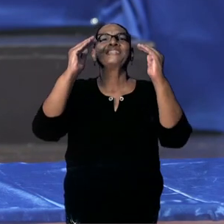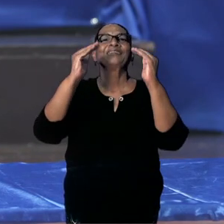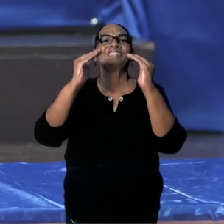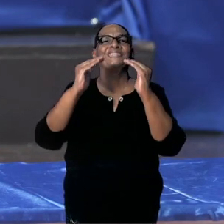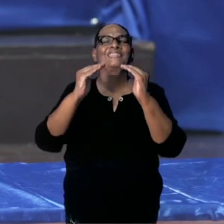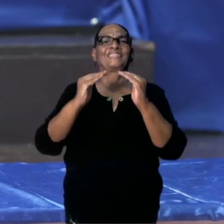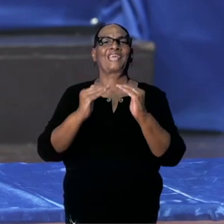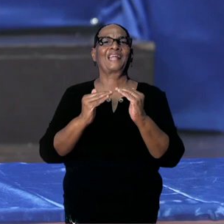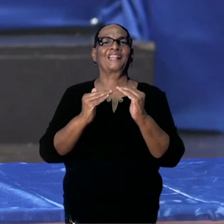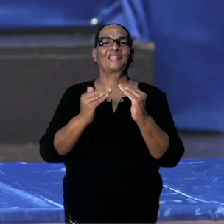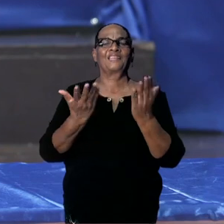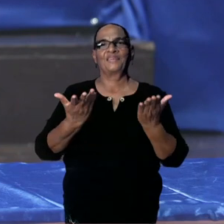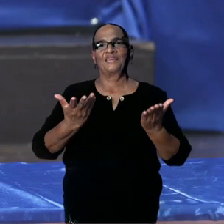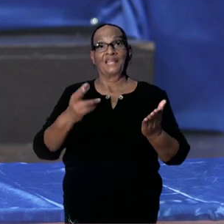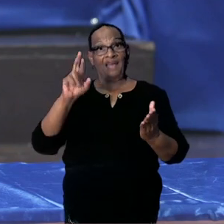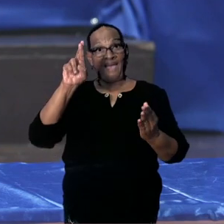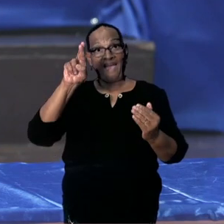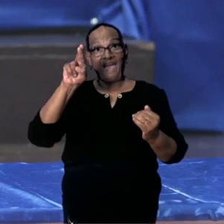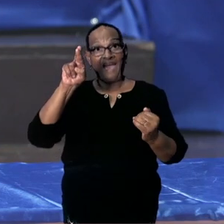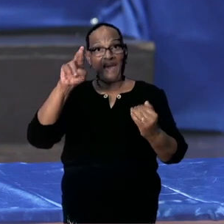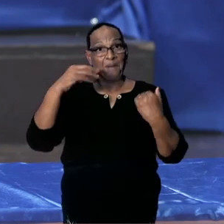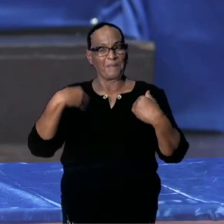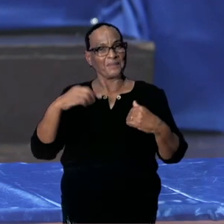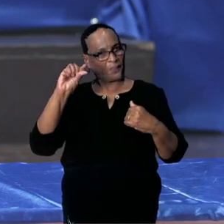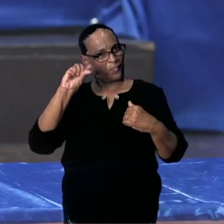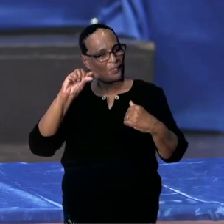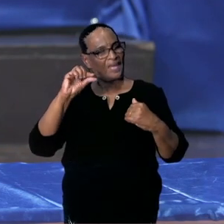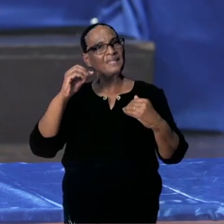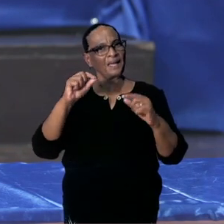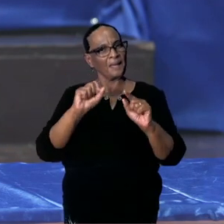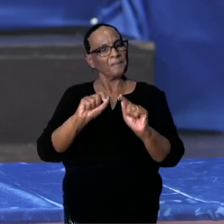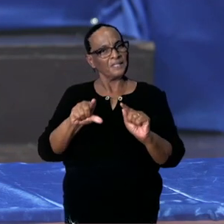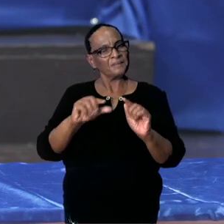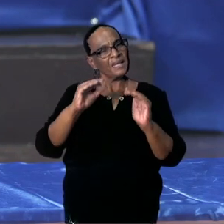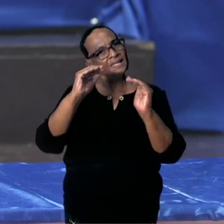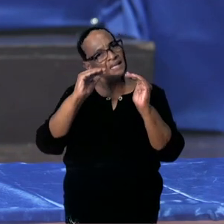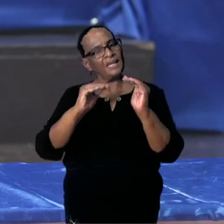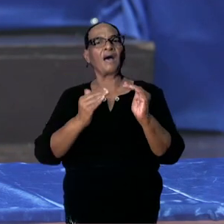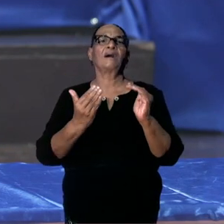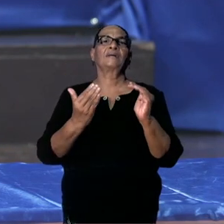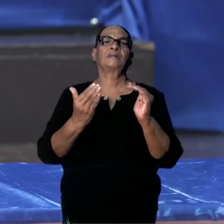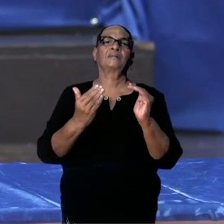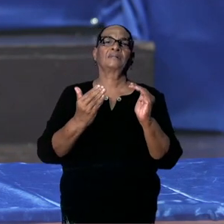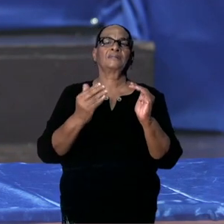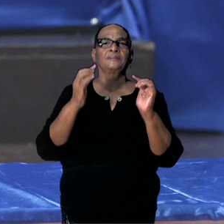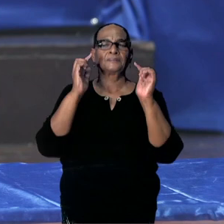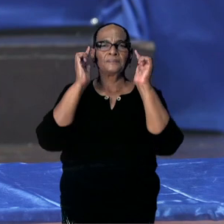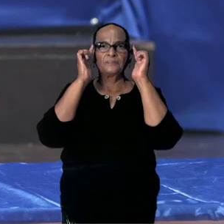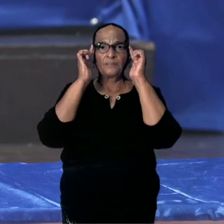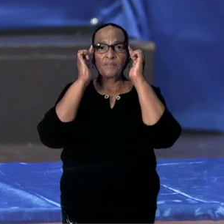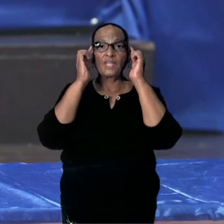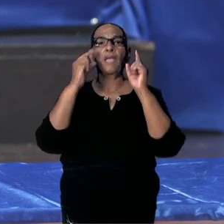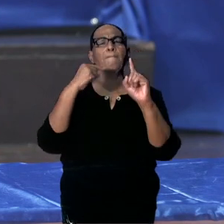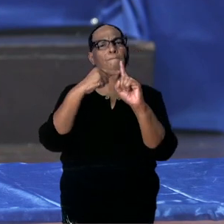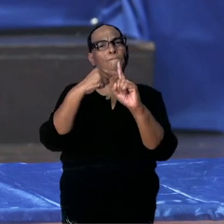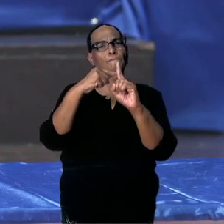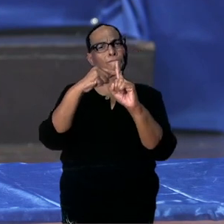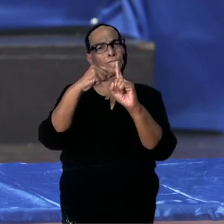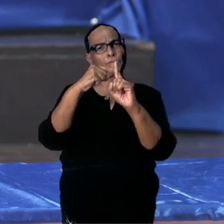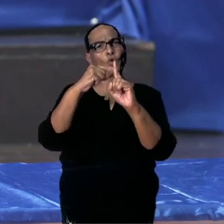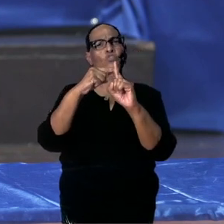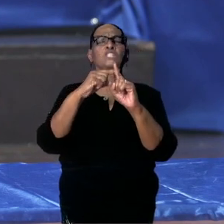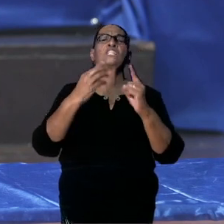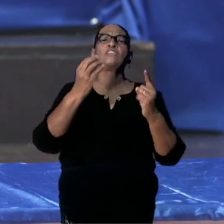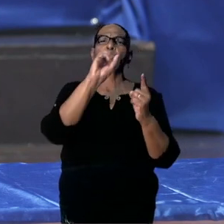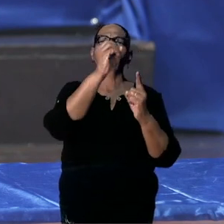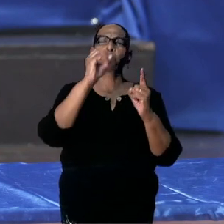Een lage R, dus onder 1, met een lagere en een dalende positiviteitspercentage,